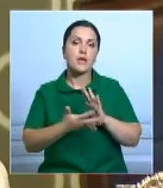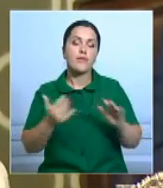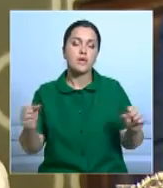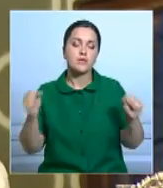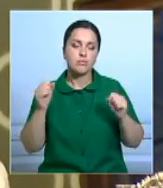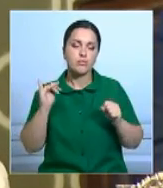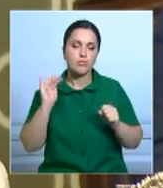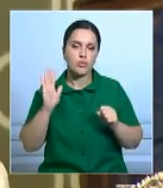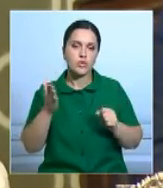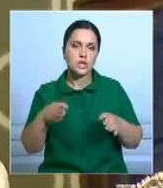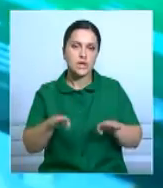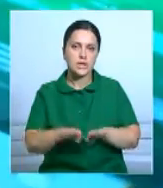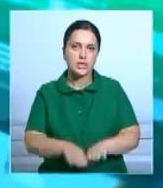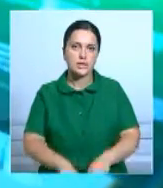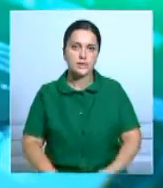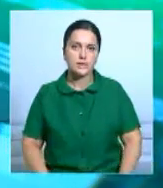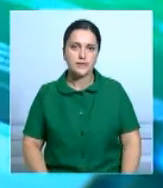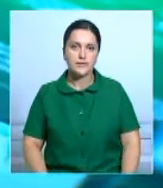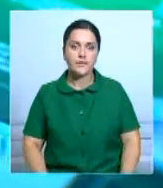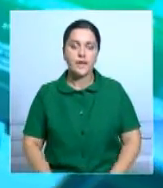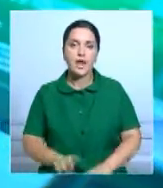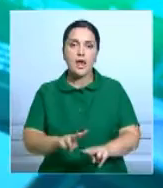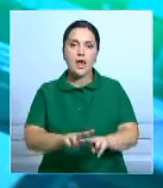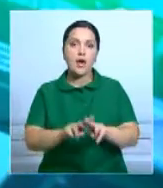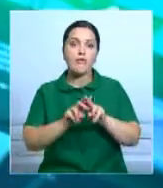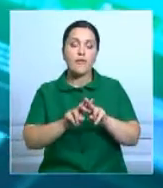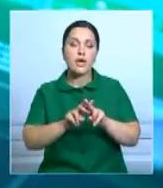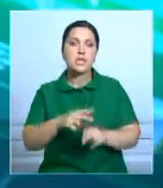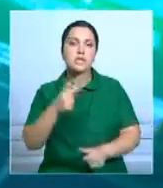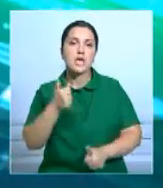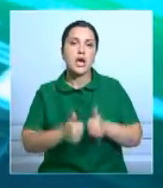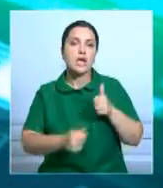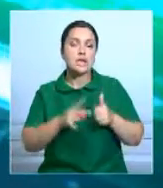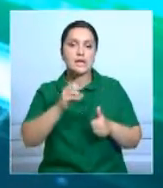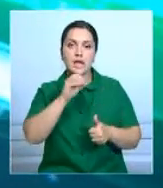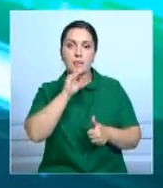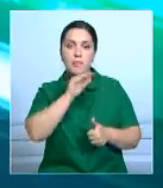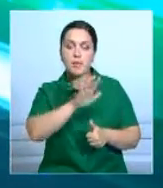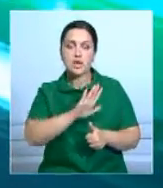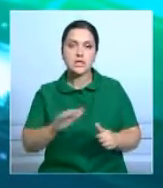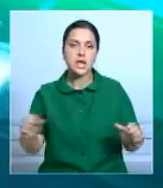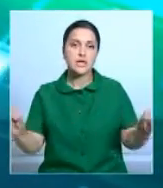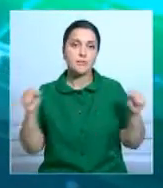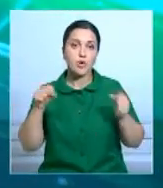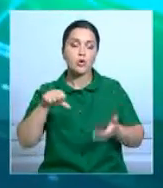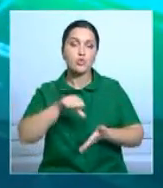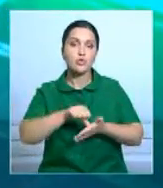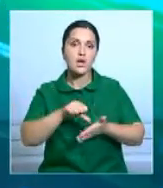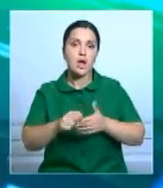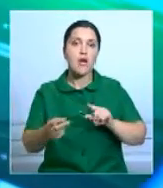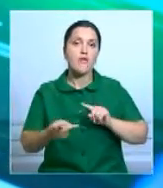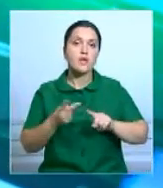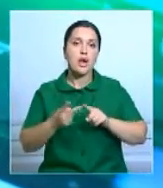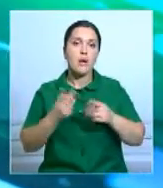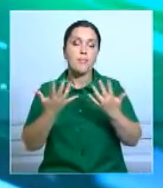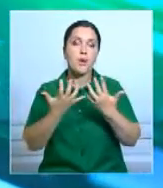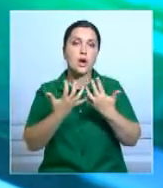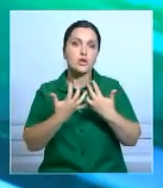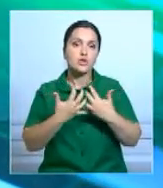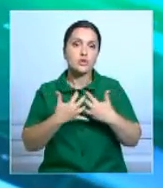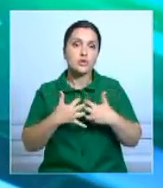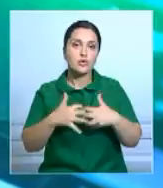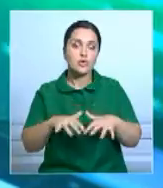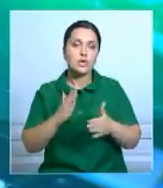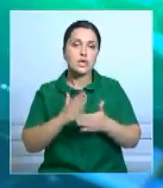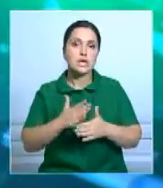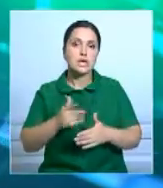принципе, закрыть. В Астане соревнуются непрофессиональные спортсмены. Участники вторых по счету соревнований по